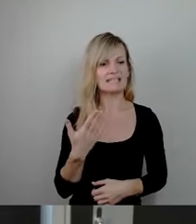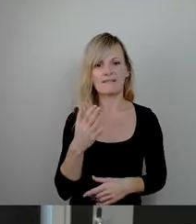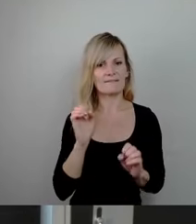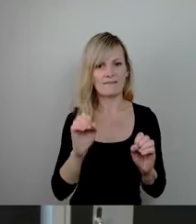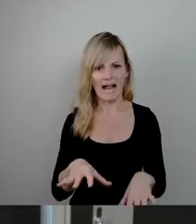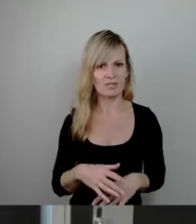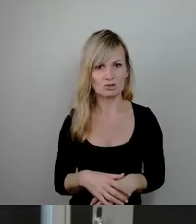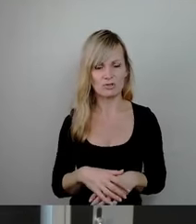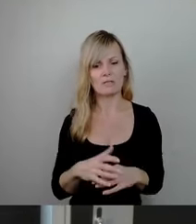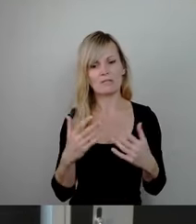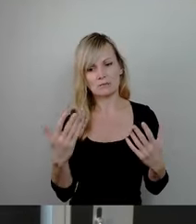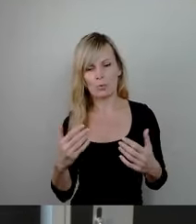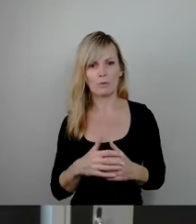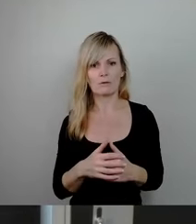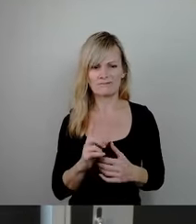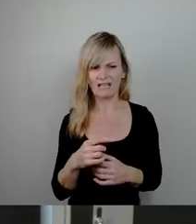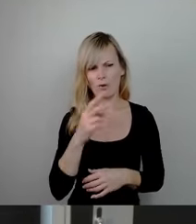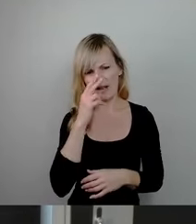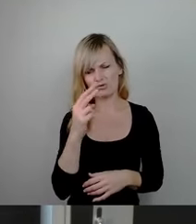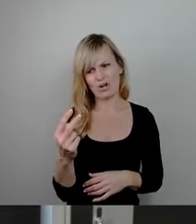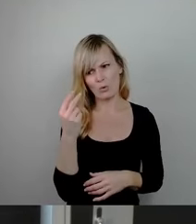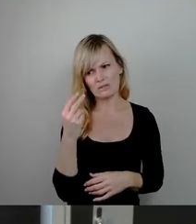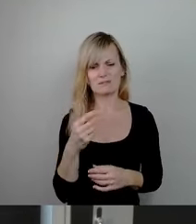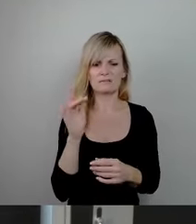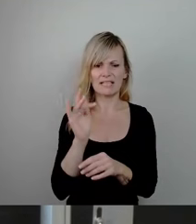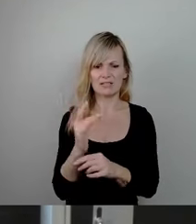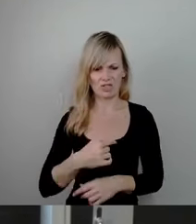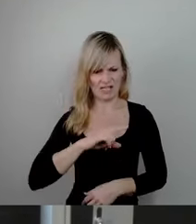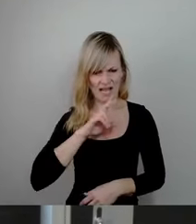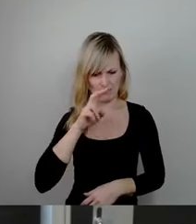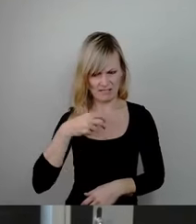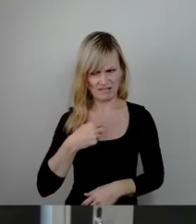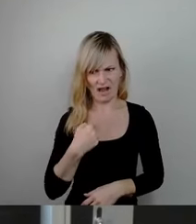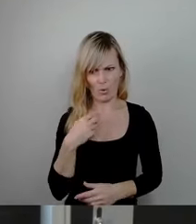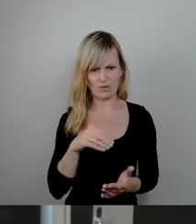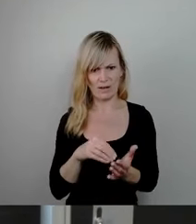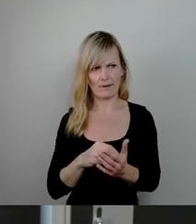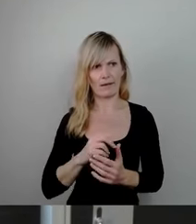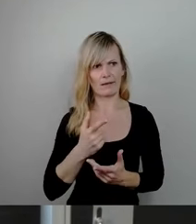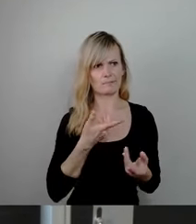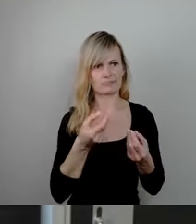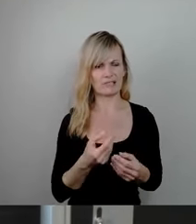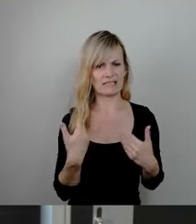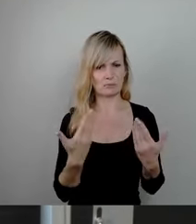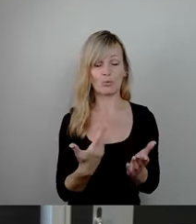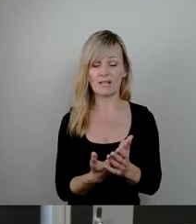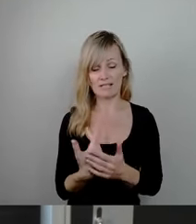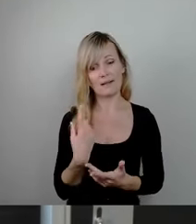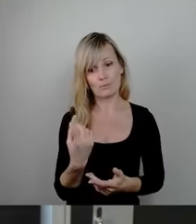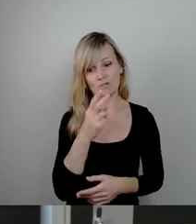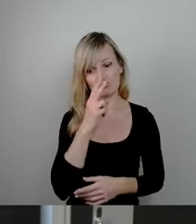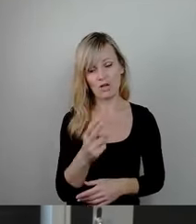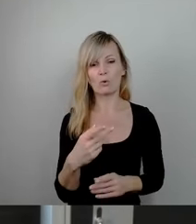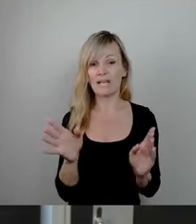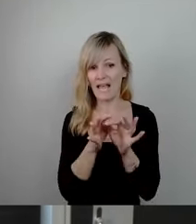dann sollte man, glaube ich, da noch kritisch drauf schauen, was man da selbst auch für einen Beitrag dazu geleistet hat. Darum würde ich schon werben und ehrlicherweise auch beim